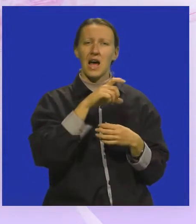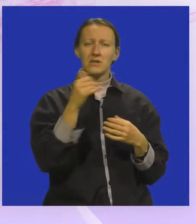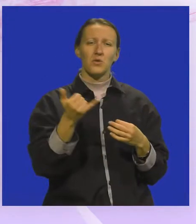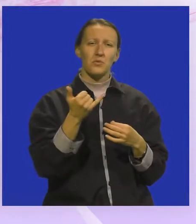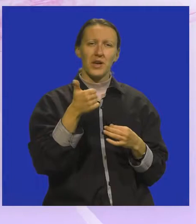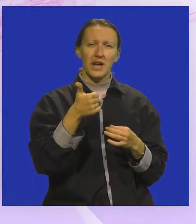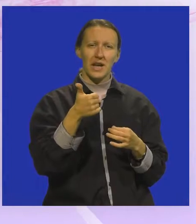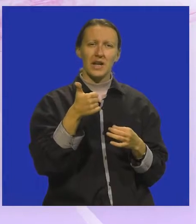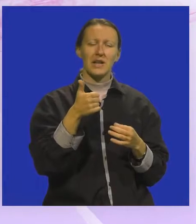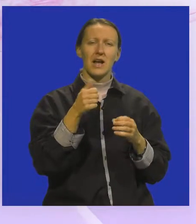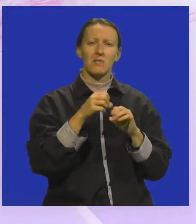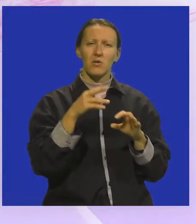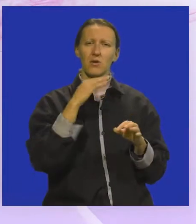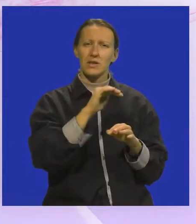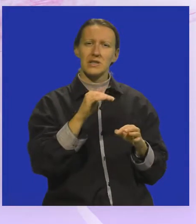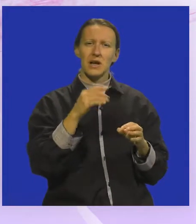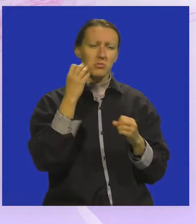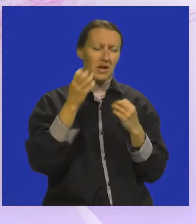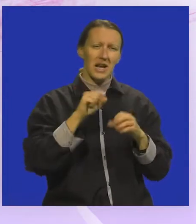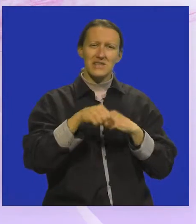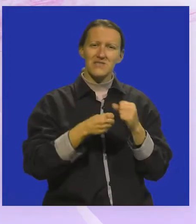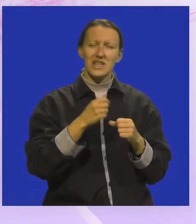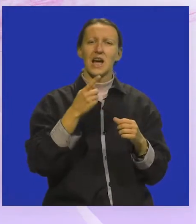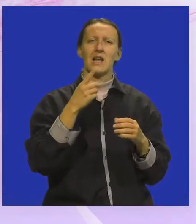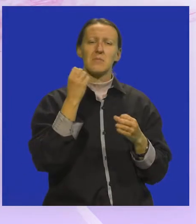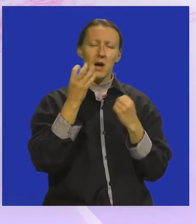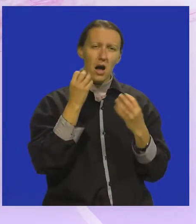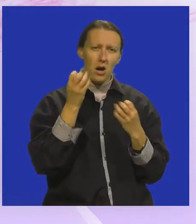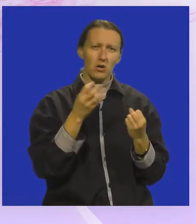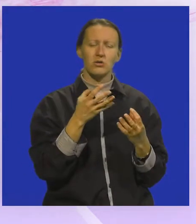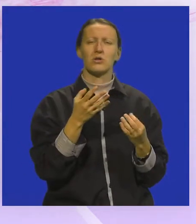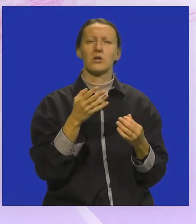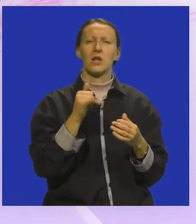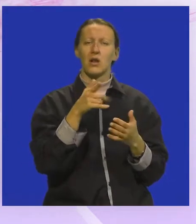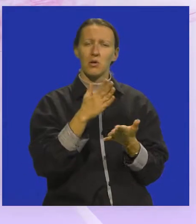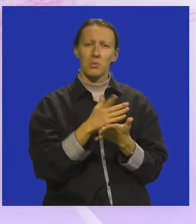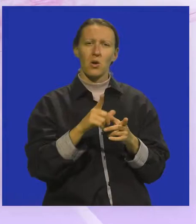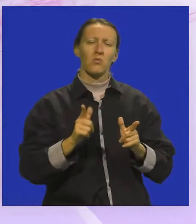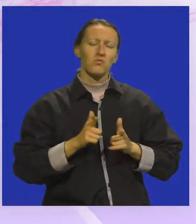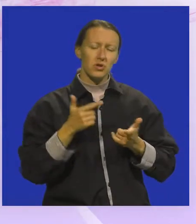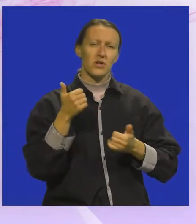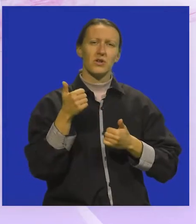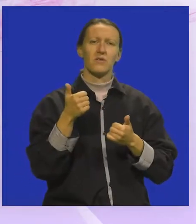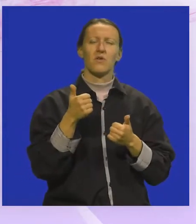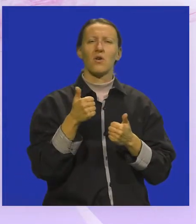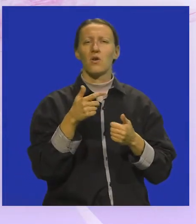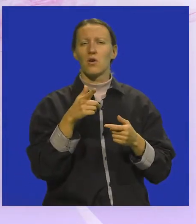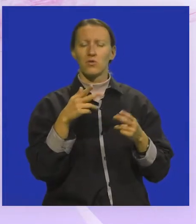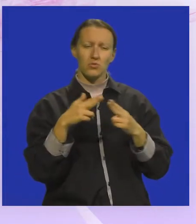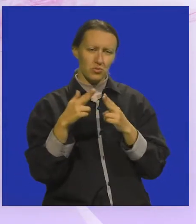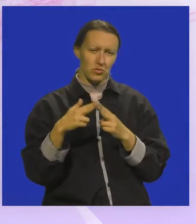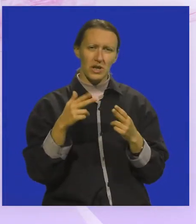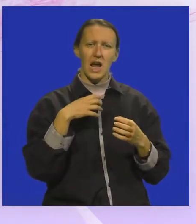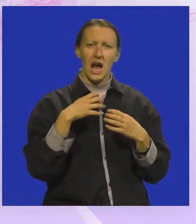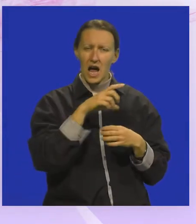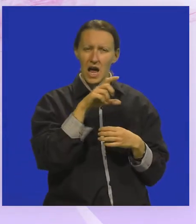uvijek jedan medij koji djecu potiče na razvijanje kreativnosti i mašte. Da li to bilo u živom susretu